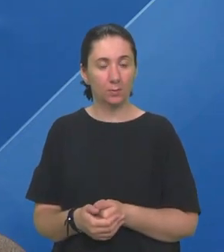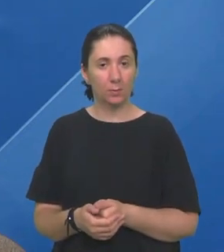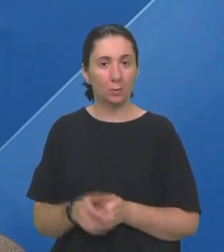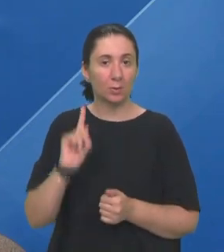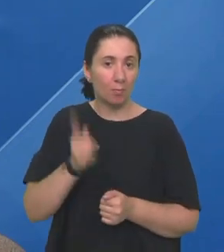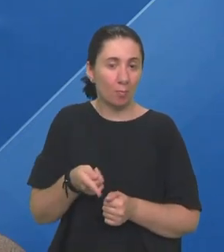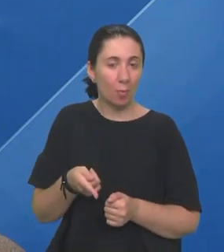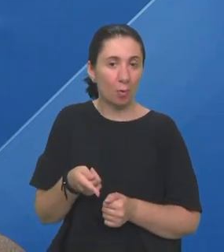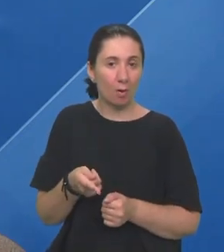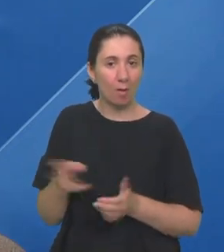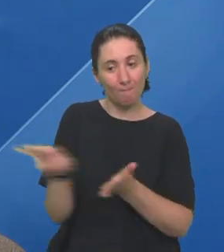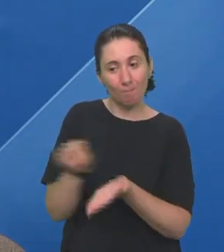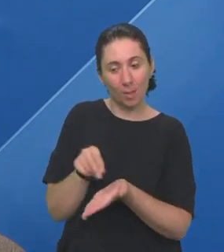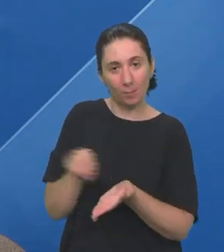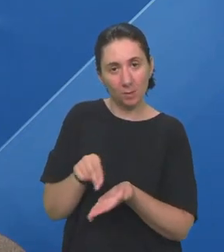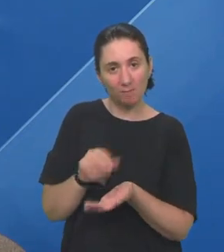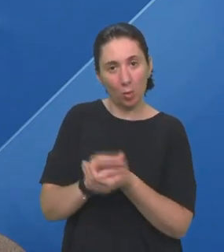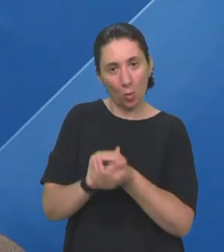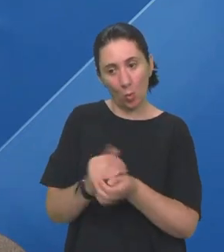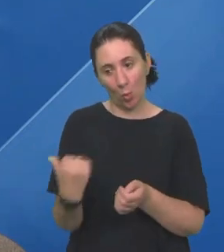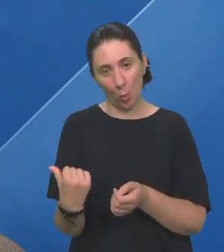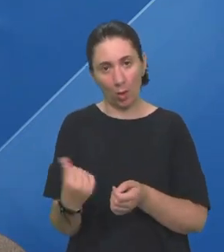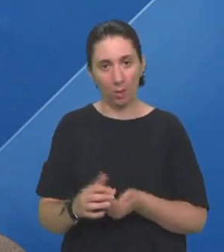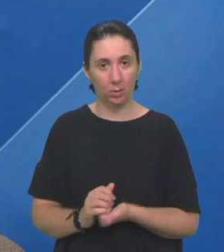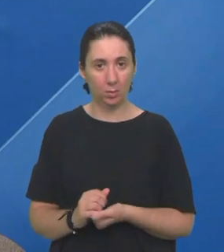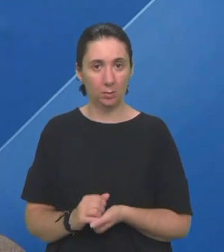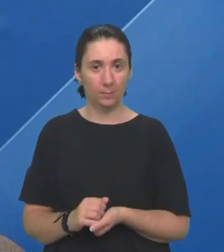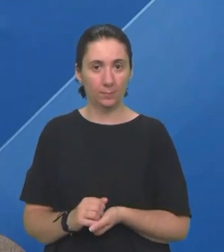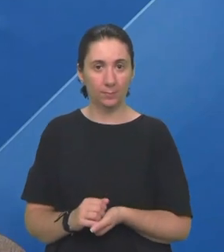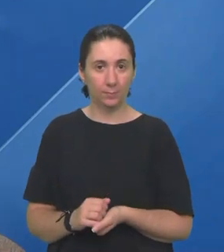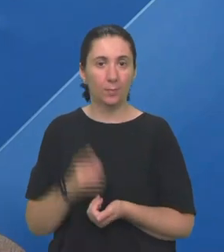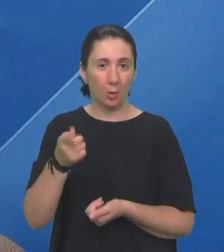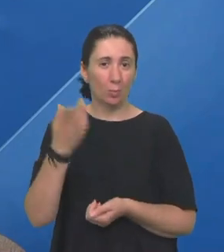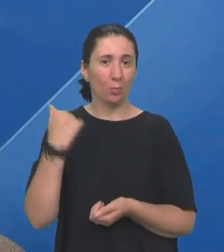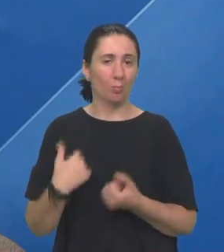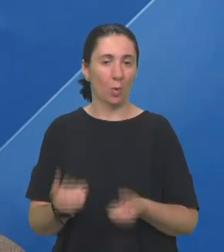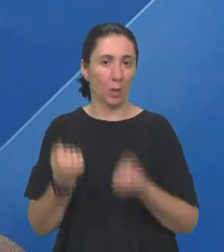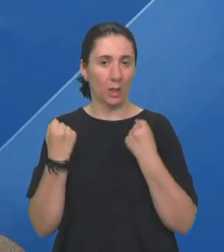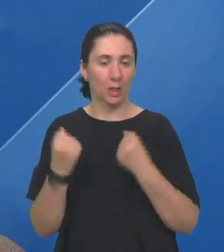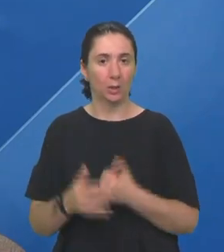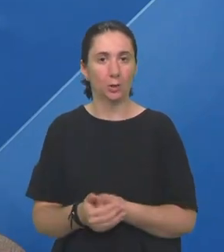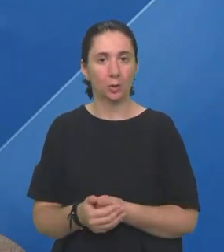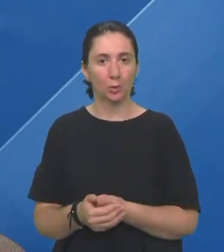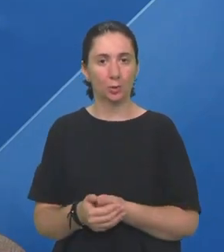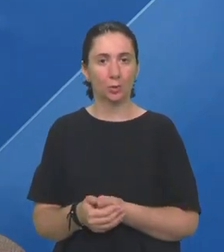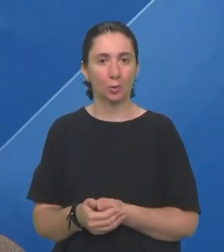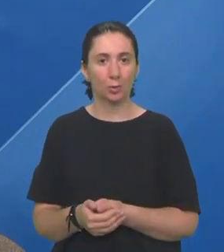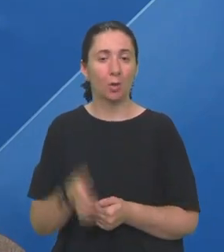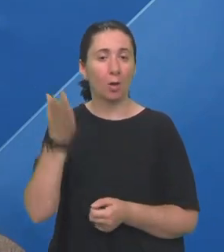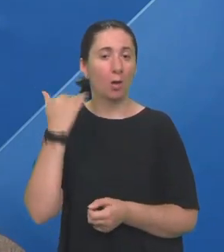Onda sam morala prepisivati Od kolegice do... Tu mi je bilo teško Ali